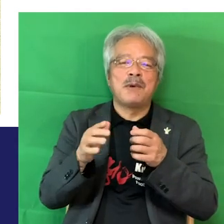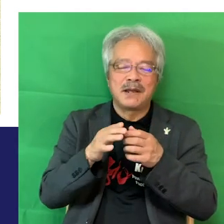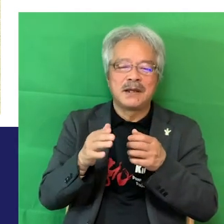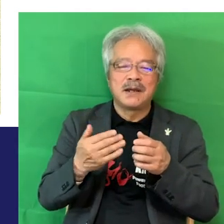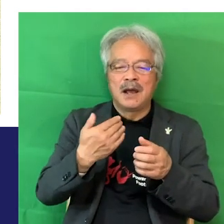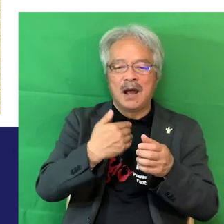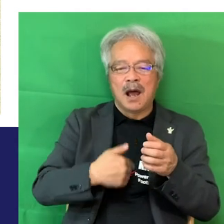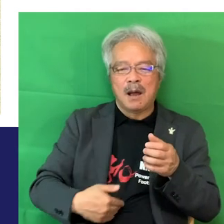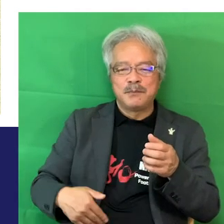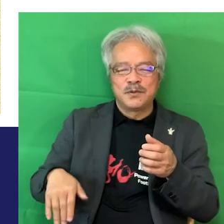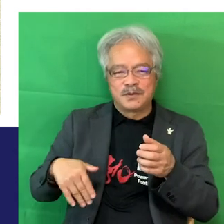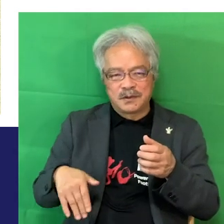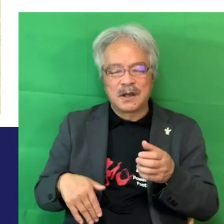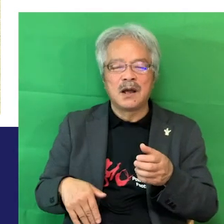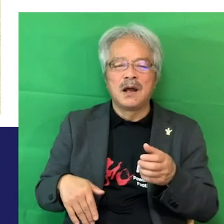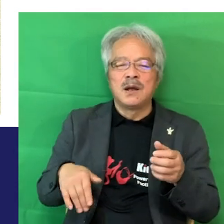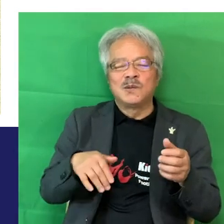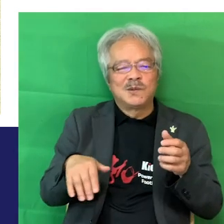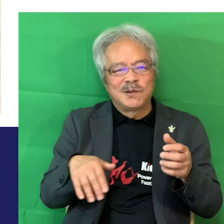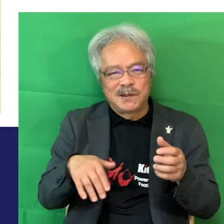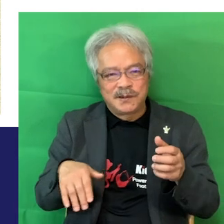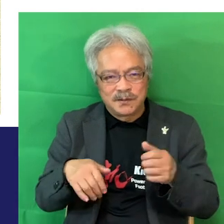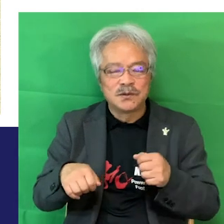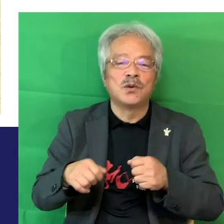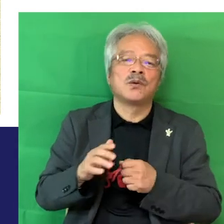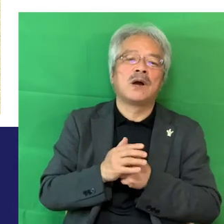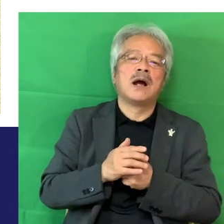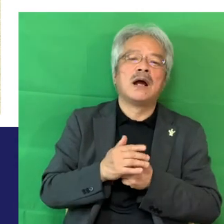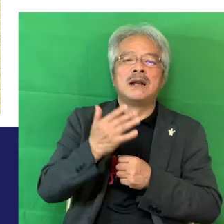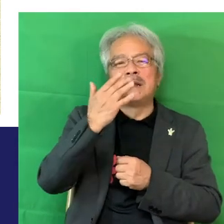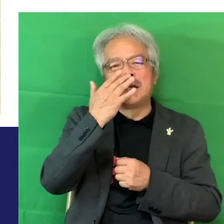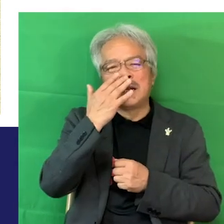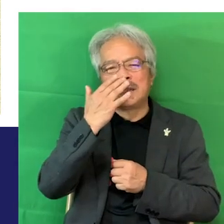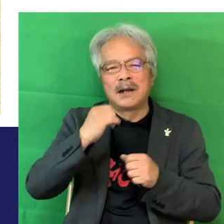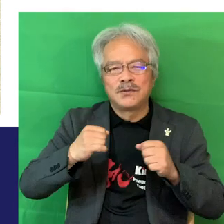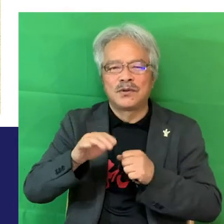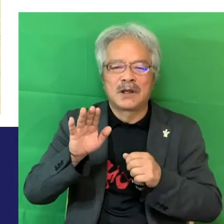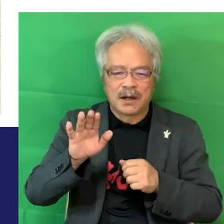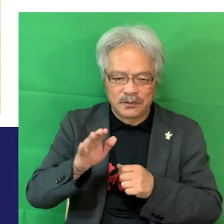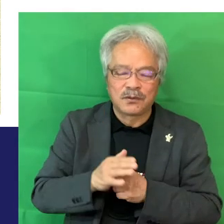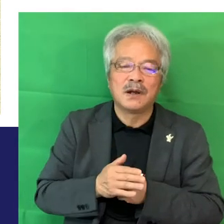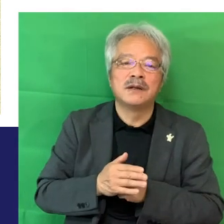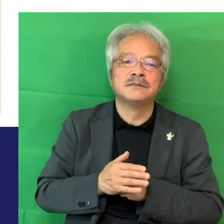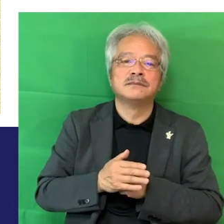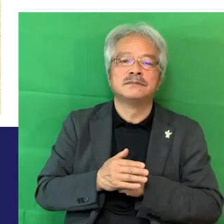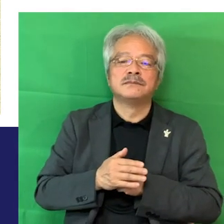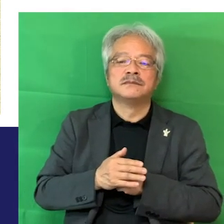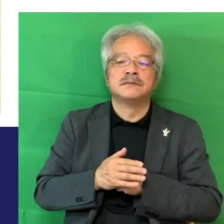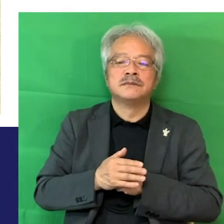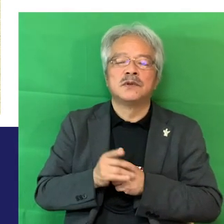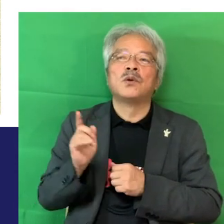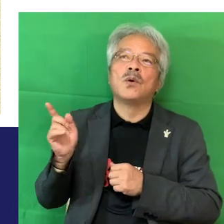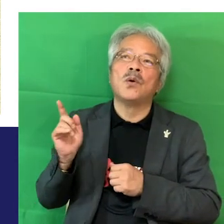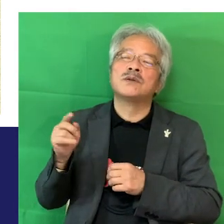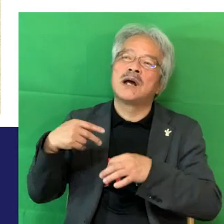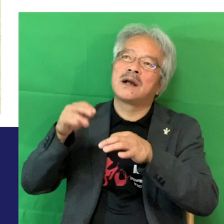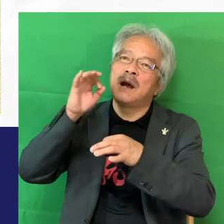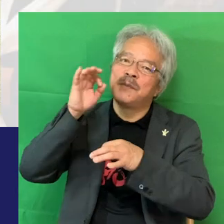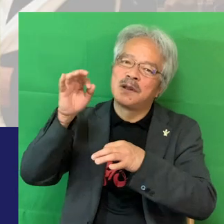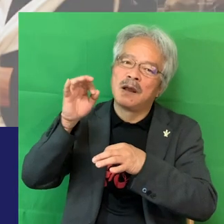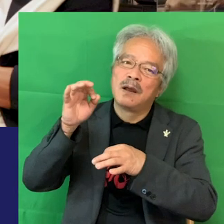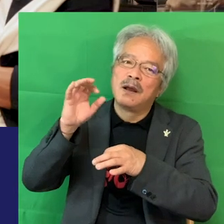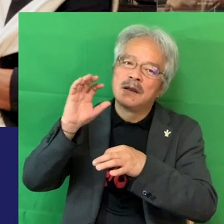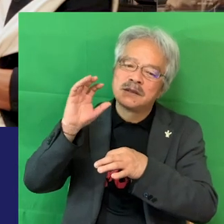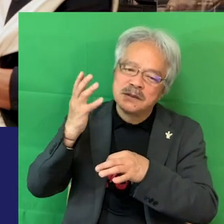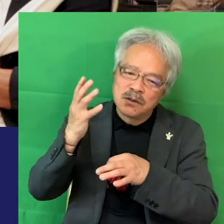動く筋肉とか不随運動があるとか苦手な動きがあるとかだからねこのサッカー見てねすごい